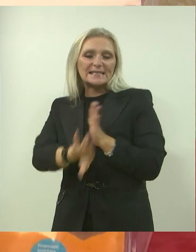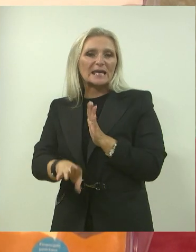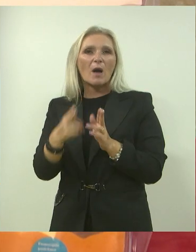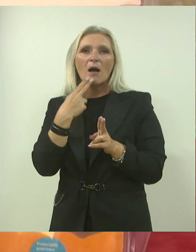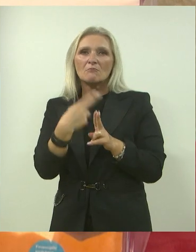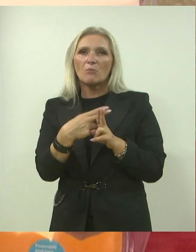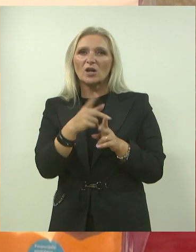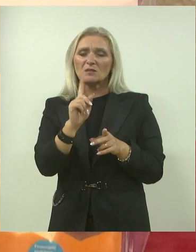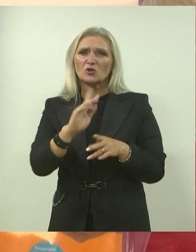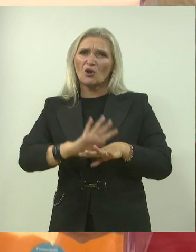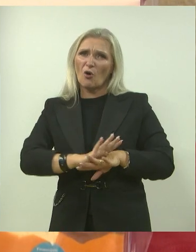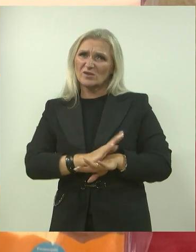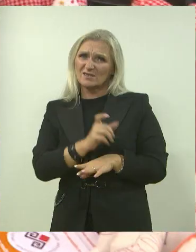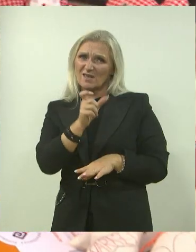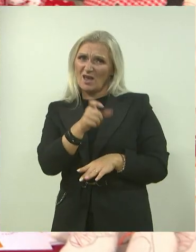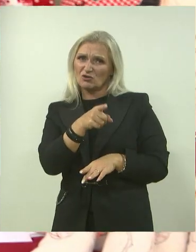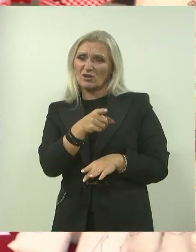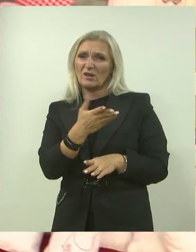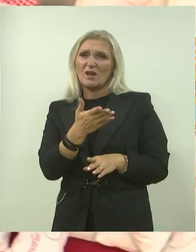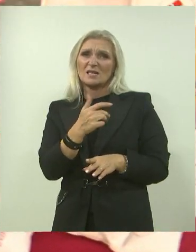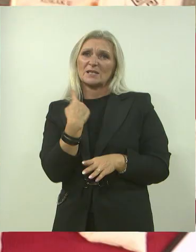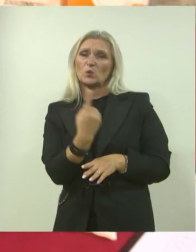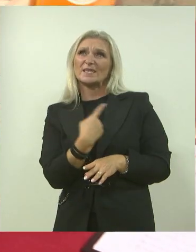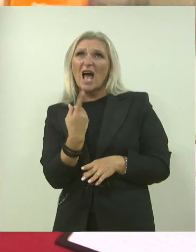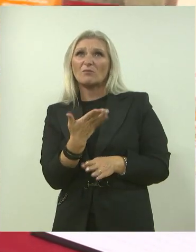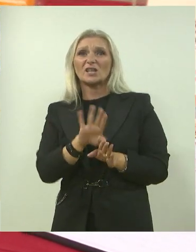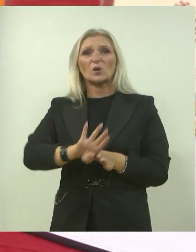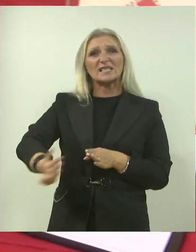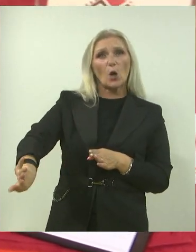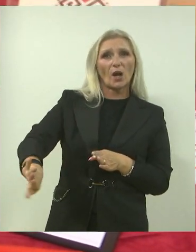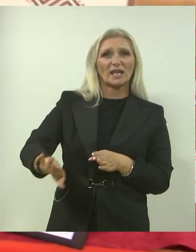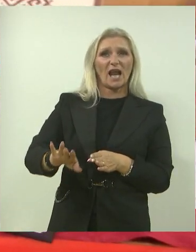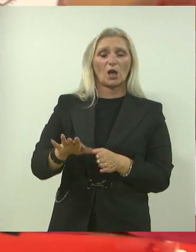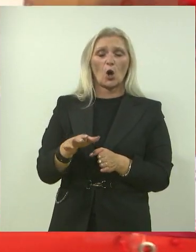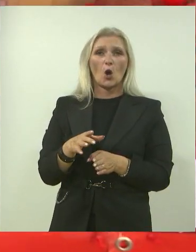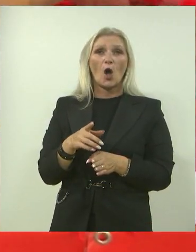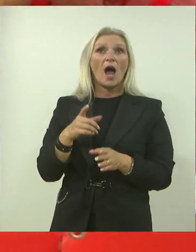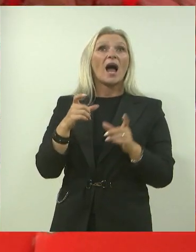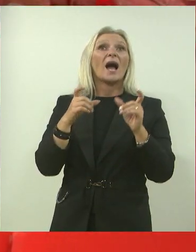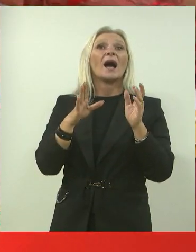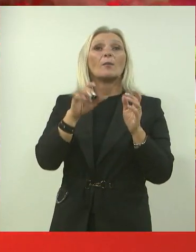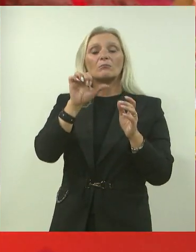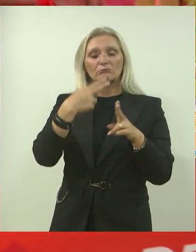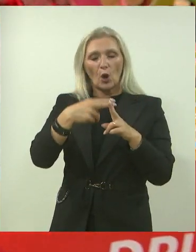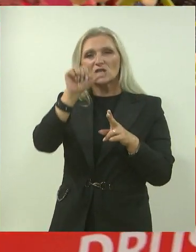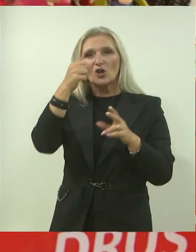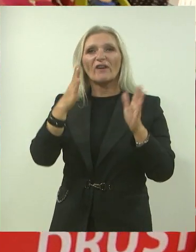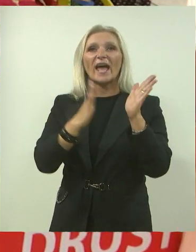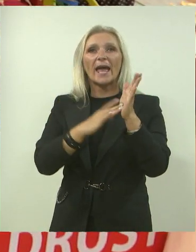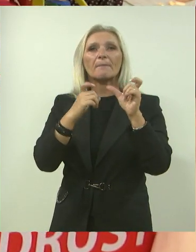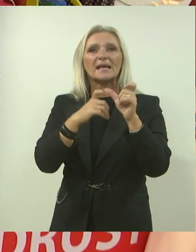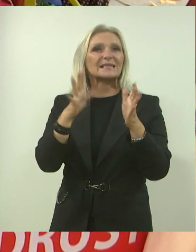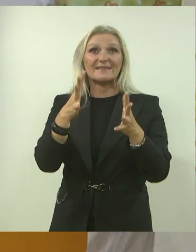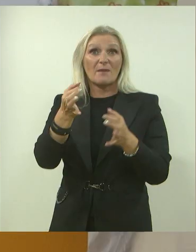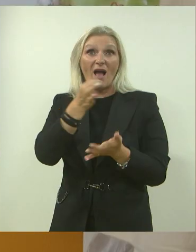oboljeli mogu osjećati neshvačeno, usamljeno i izolirano. Iako za MS nema lijeka, uz današnje se terapije